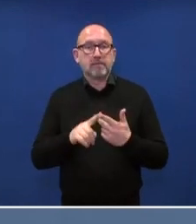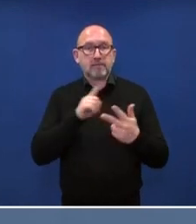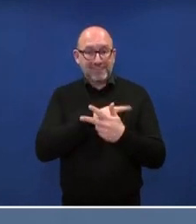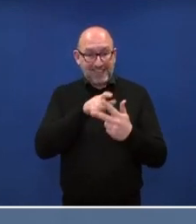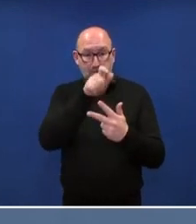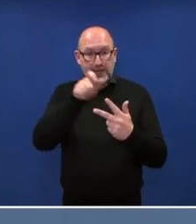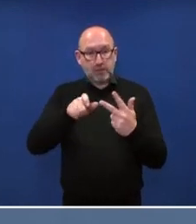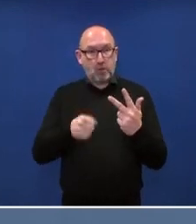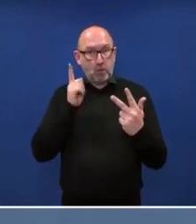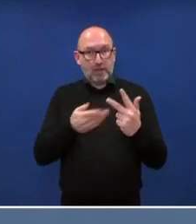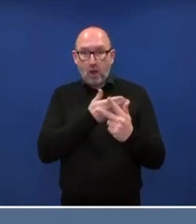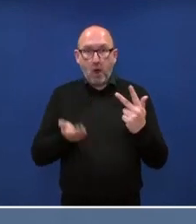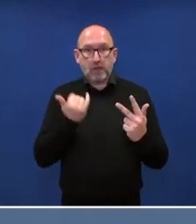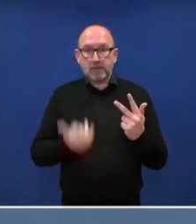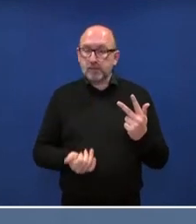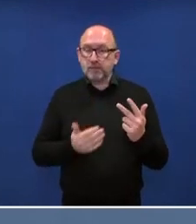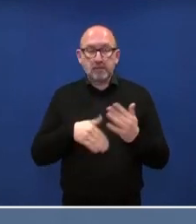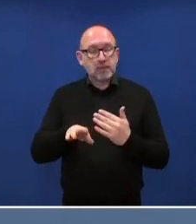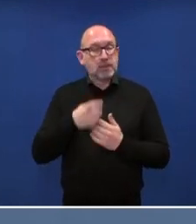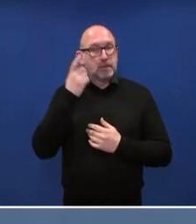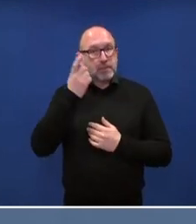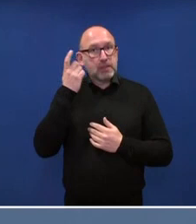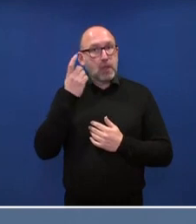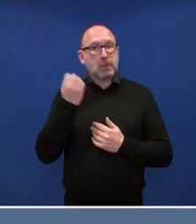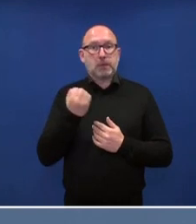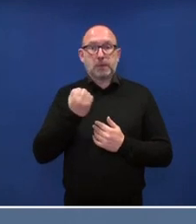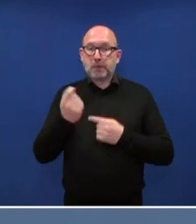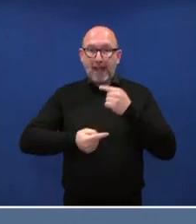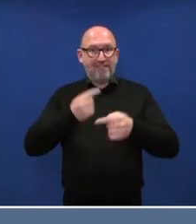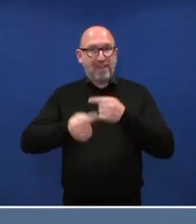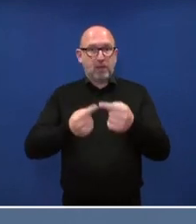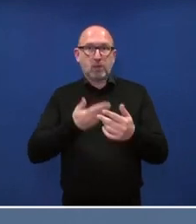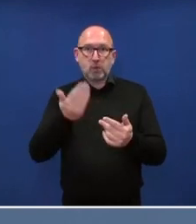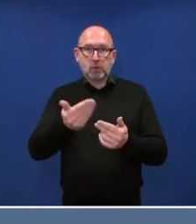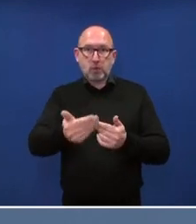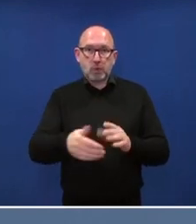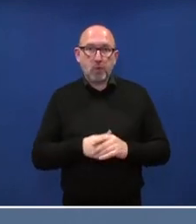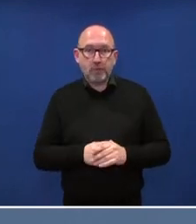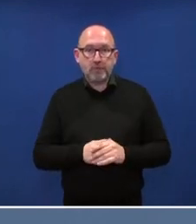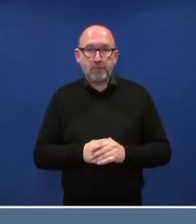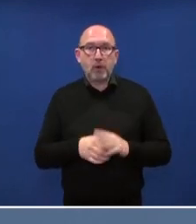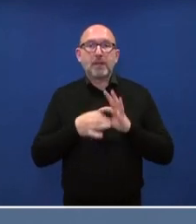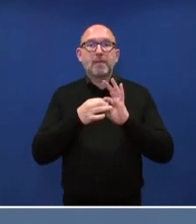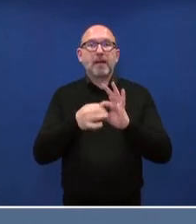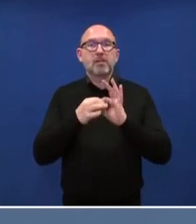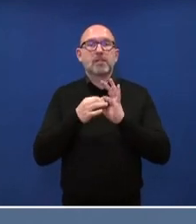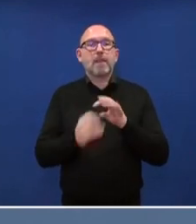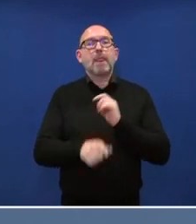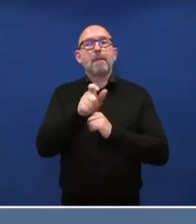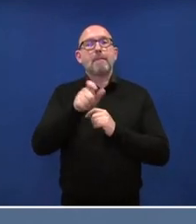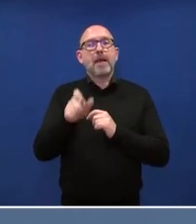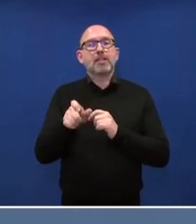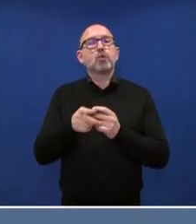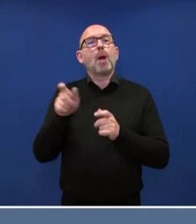weiterer Baustein in einer Reihe von besorgniserregenden Entwicklungen, die wir im Zusammenhang mit Menschen und Bürgerrechten in